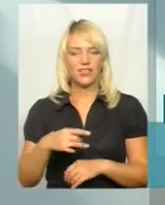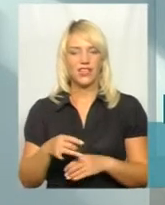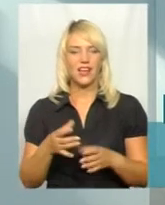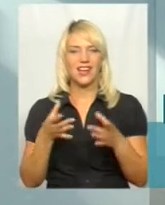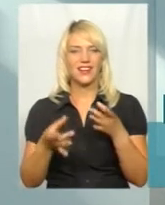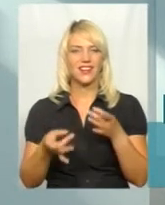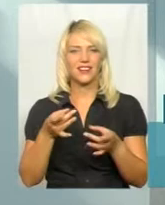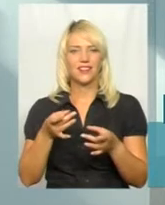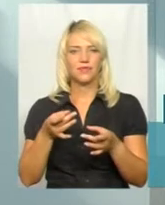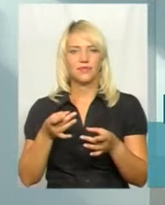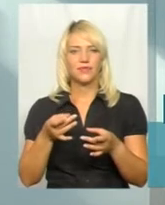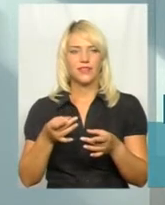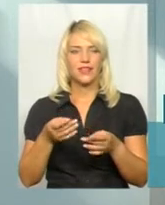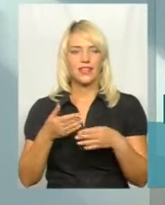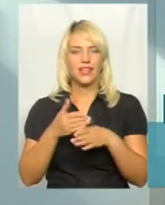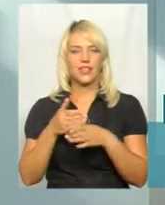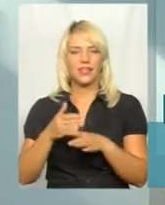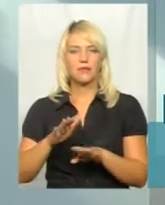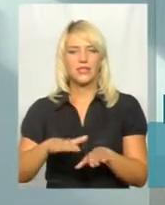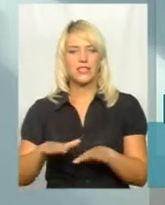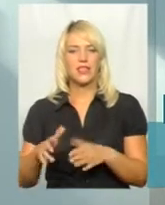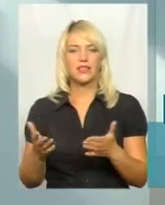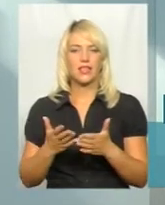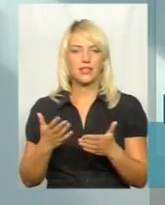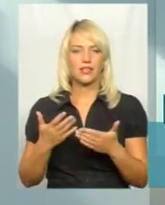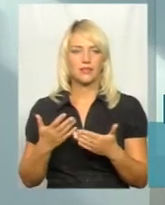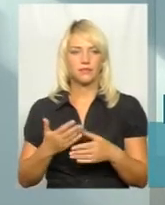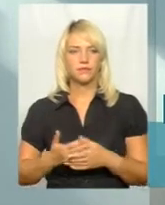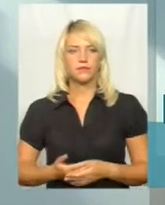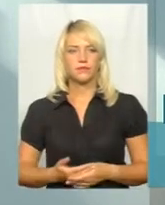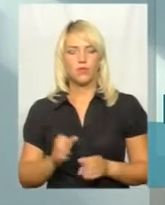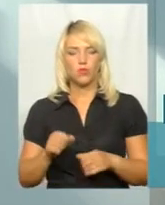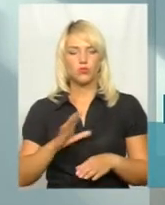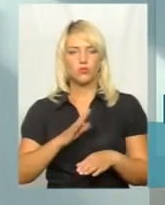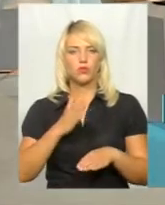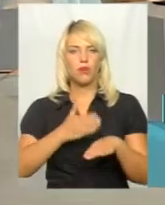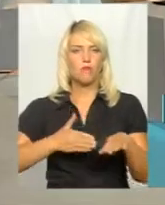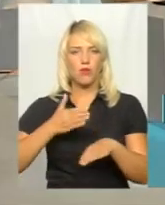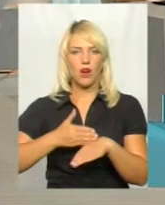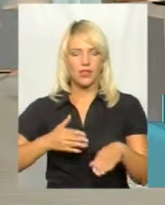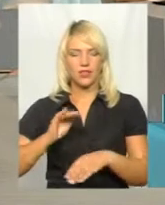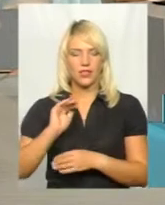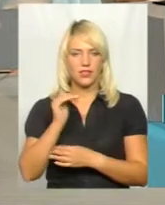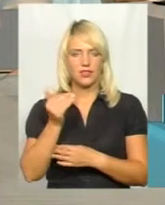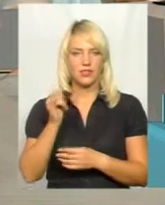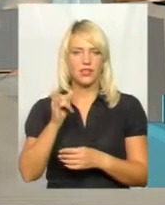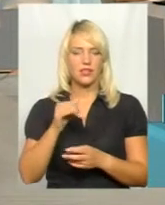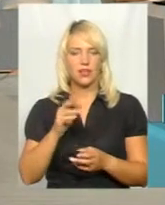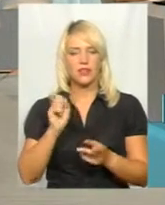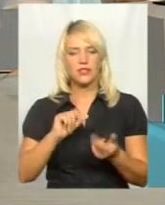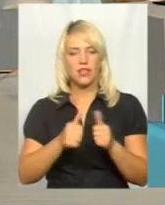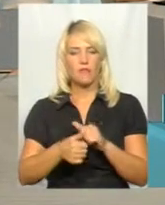місця, які несуть угрозу поранення дитини. І замінюємо їх.